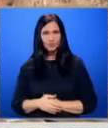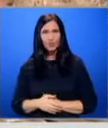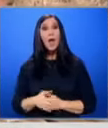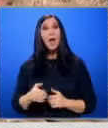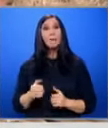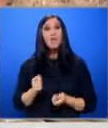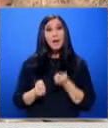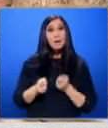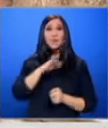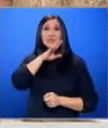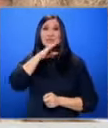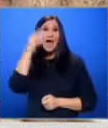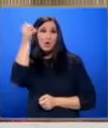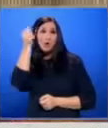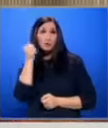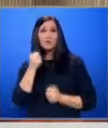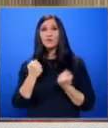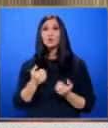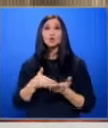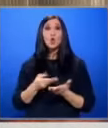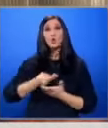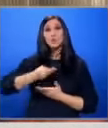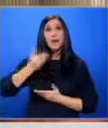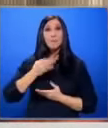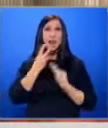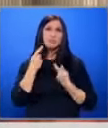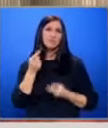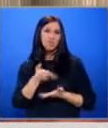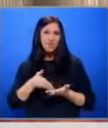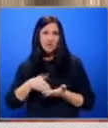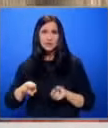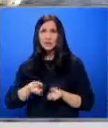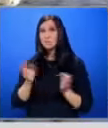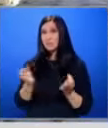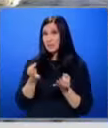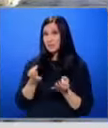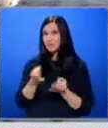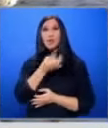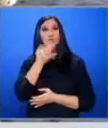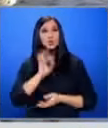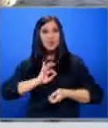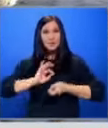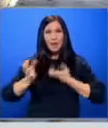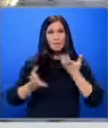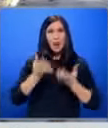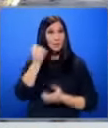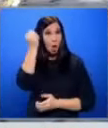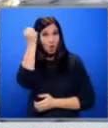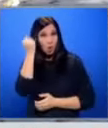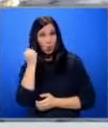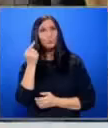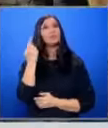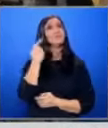Подръжката на стари локомотиви е трудна, защото е скъпа, липсват части, както и специалисти. В случая с запалените локомотиви от миналата